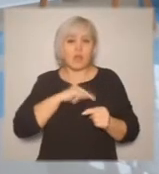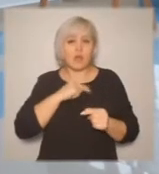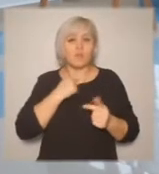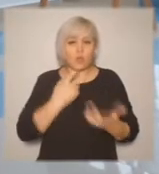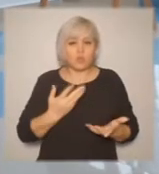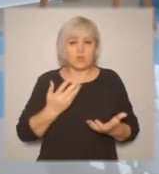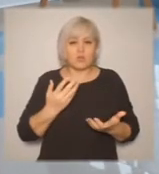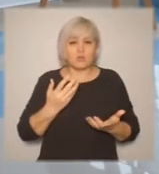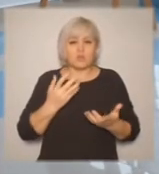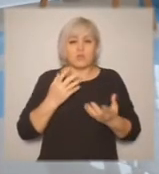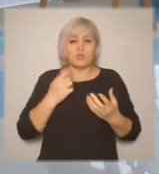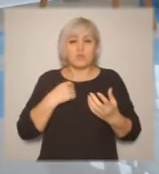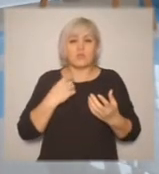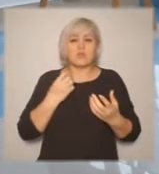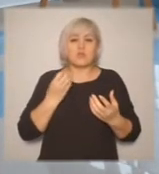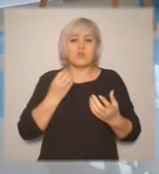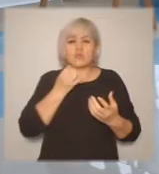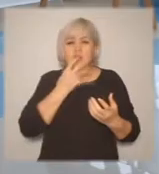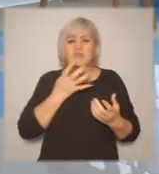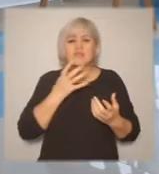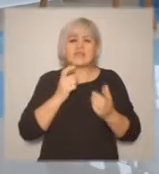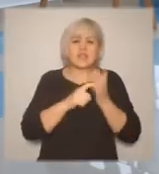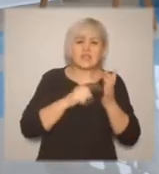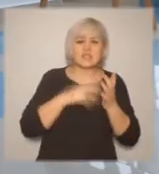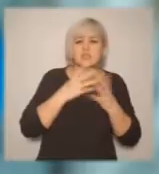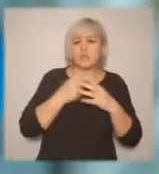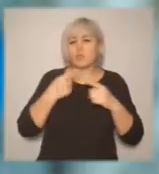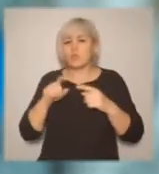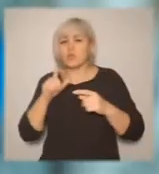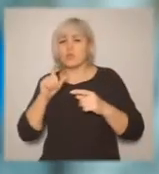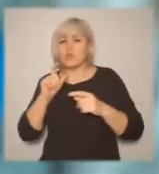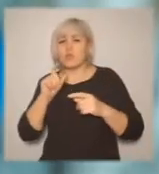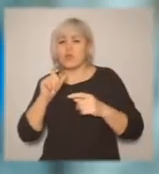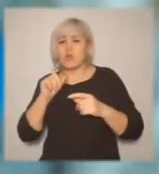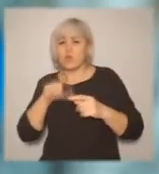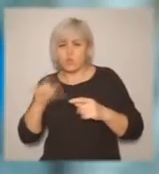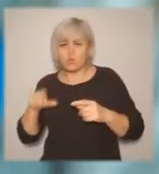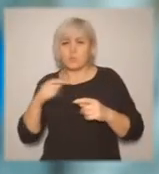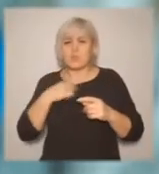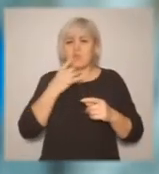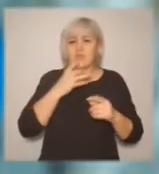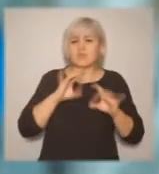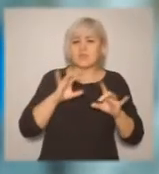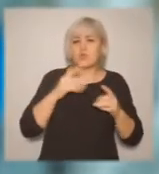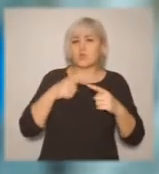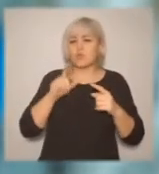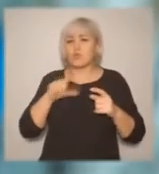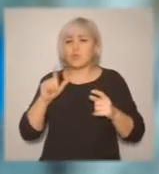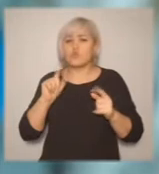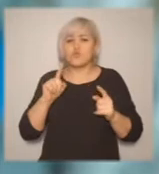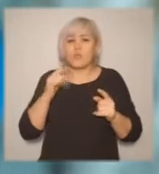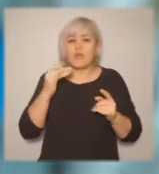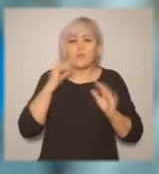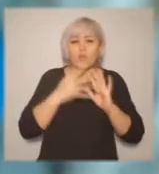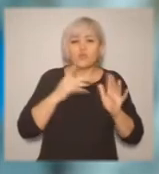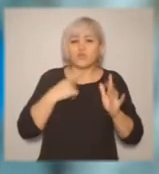смотреть на что-то, мне нравится еще и делиться этим с другими людьми. И мне нравится рассказывать другим людям так, чтобы они поняли и представили